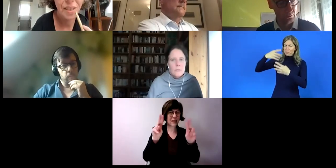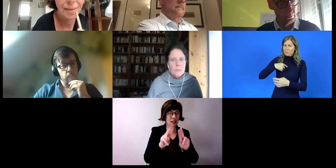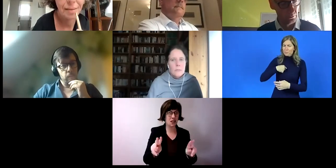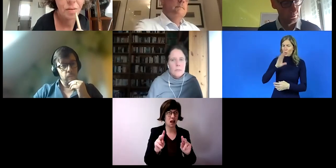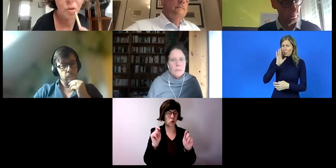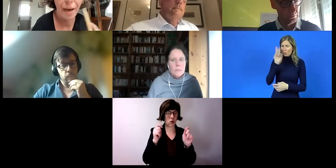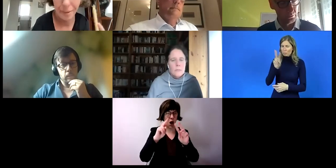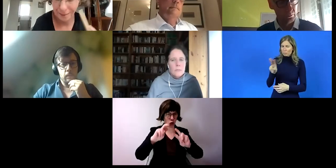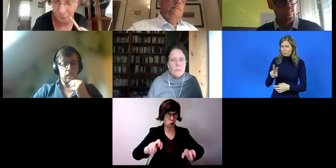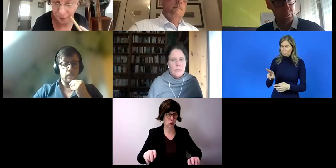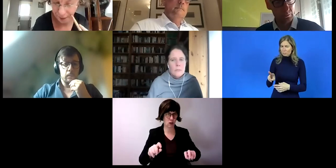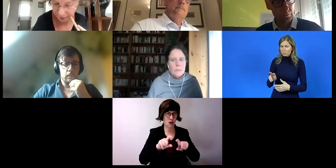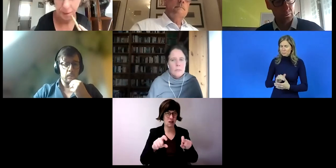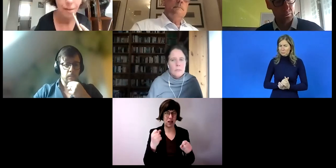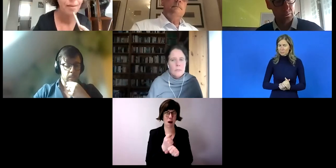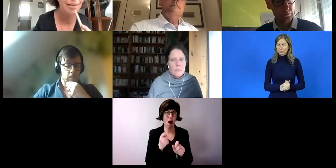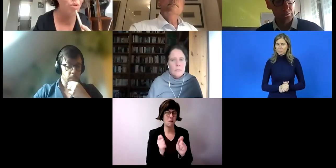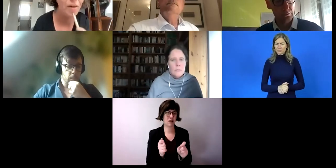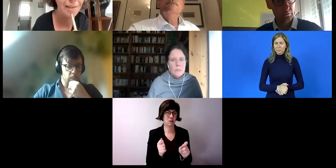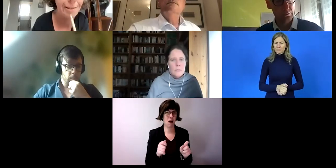Studien zur Arbeitsmarktsituation?